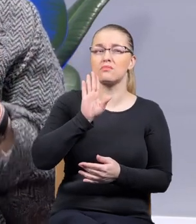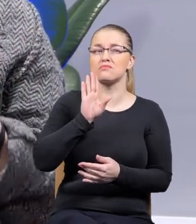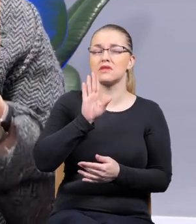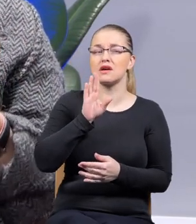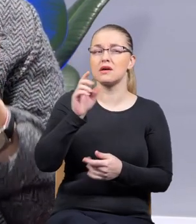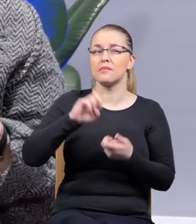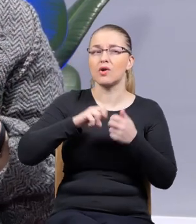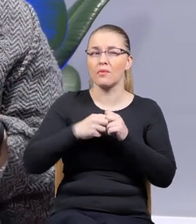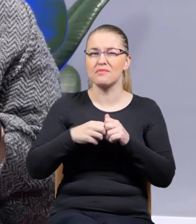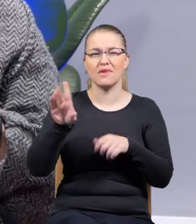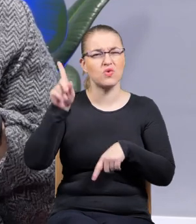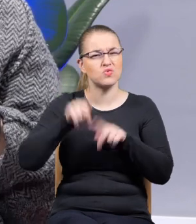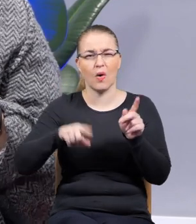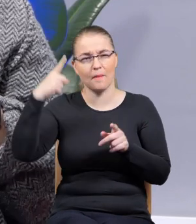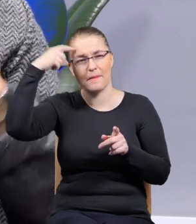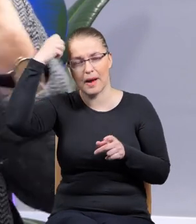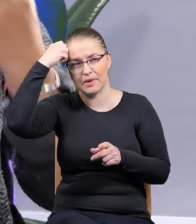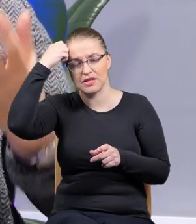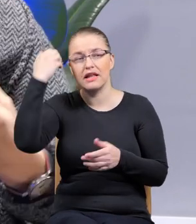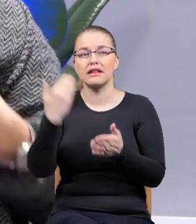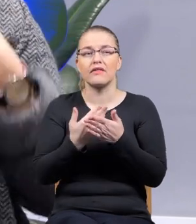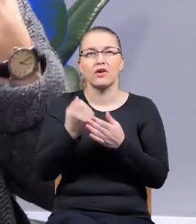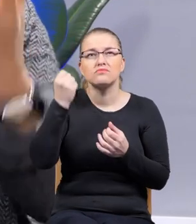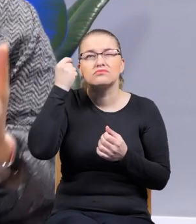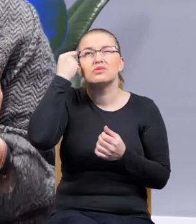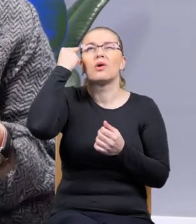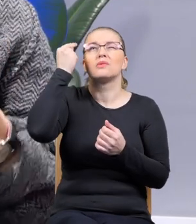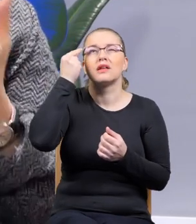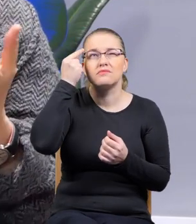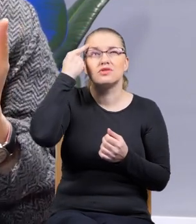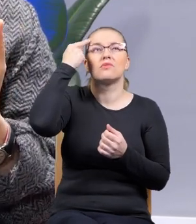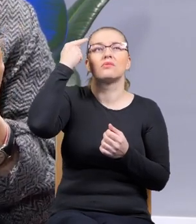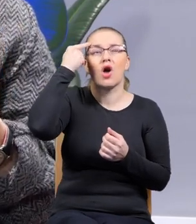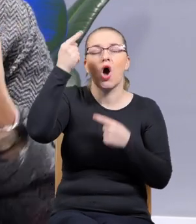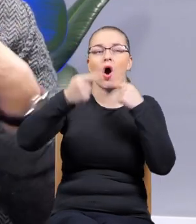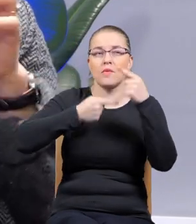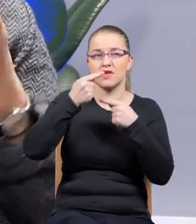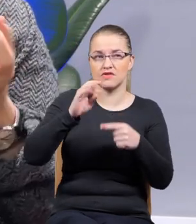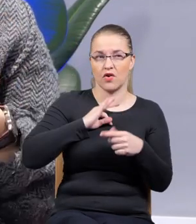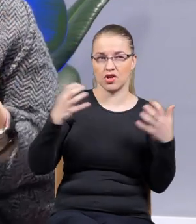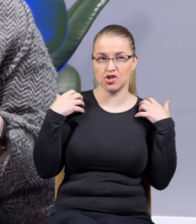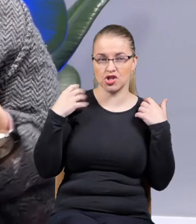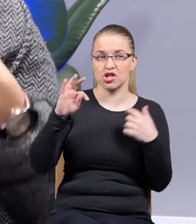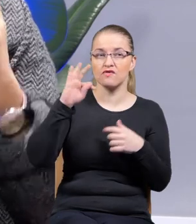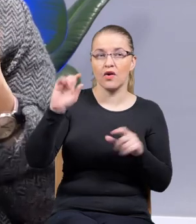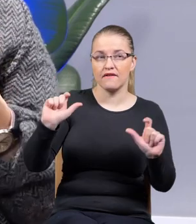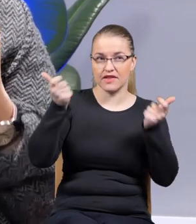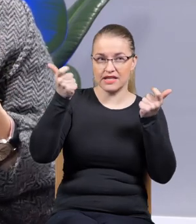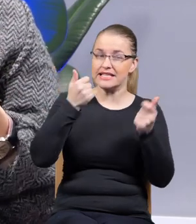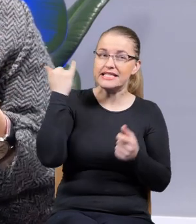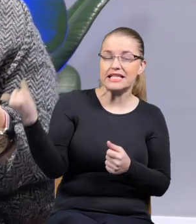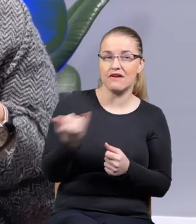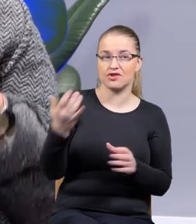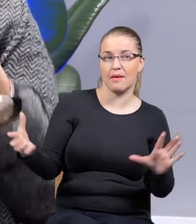bardzo złą pamięć. W związku z tym przypominanie sobie, opowiadanie swojego życia, swoich zdarzeń zawsze wiązało się z jakąś